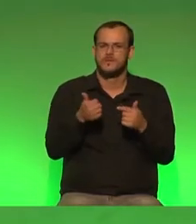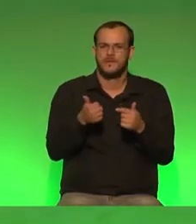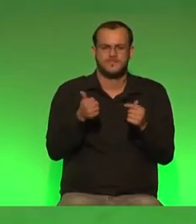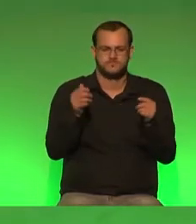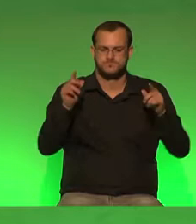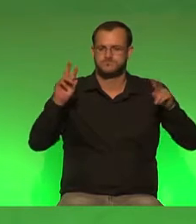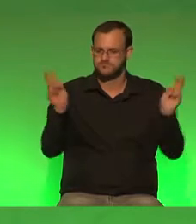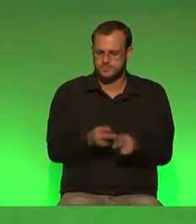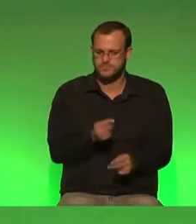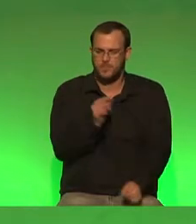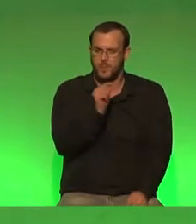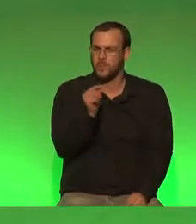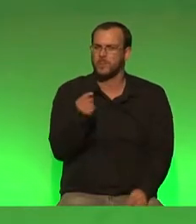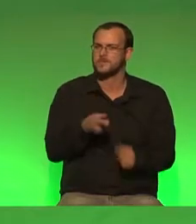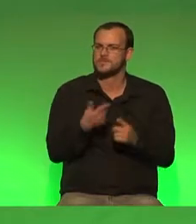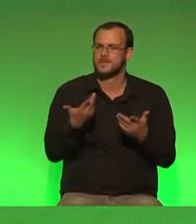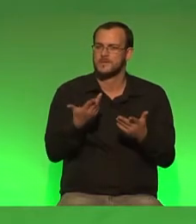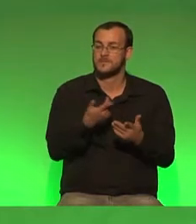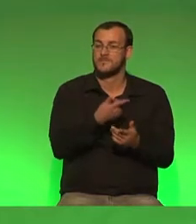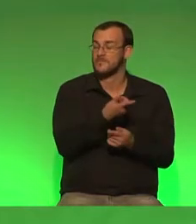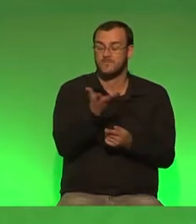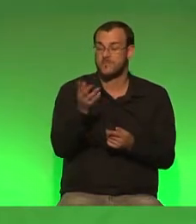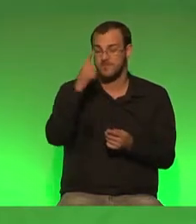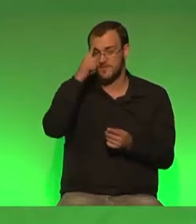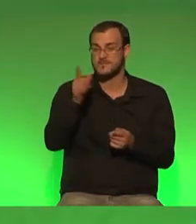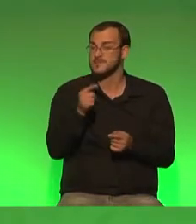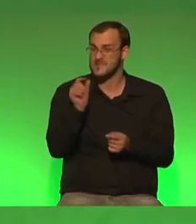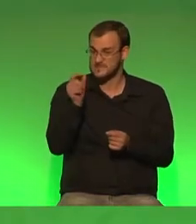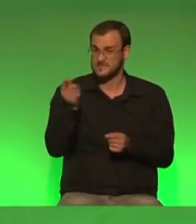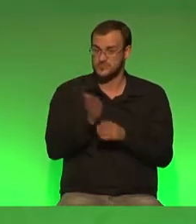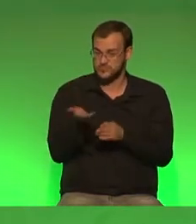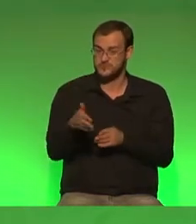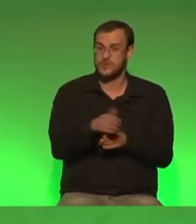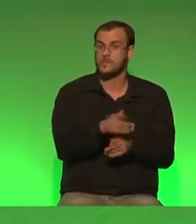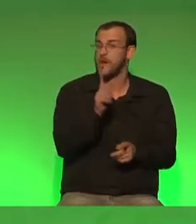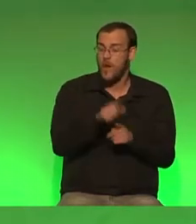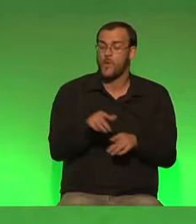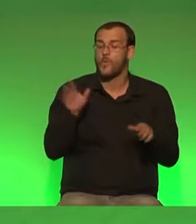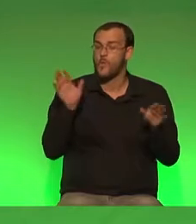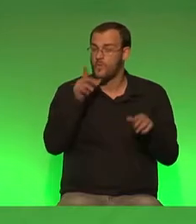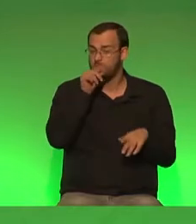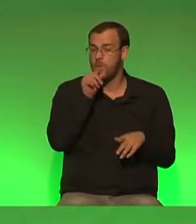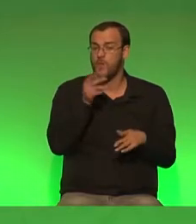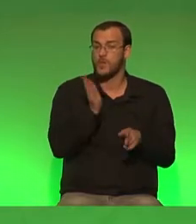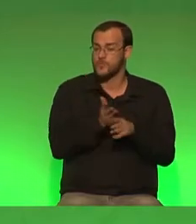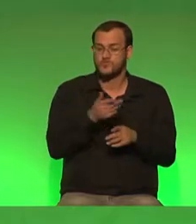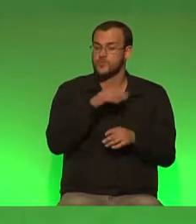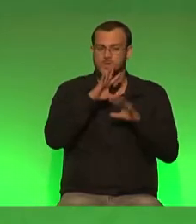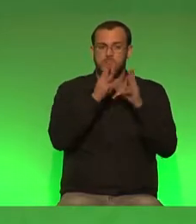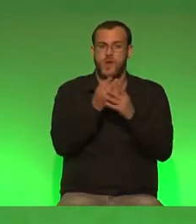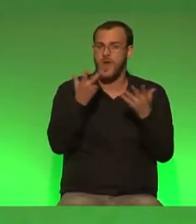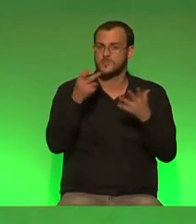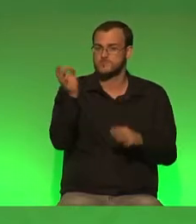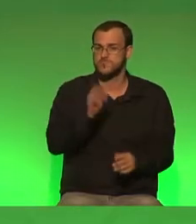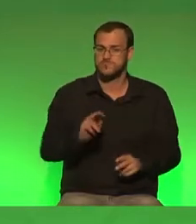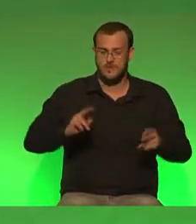Schatten ihrer selbst. Was viele nicht wissen, es sind nicht nur die Insekten, die sterben, auch die Vogelpopulationen sind insgesamt über 80